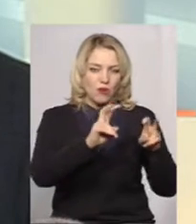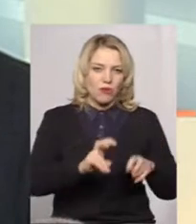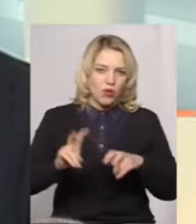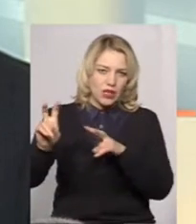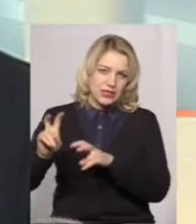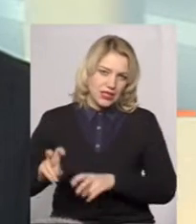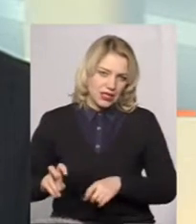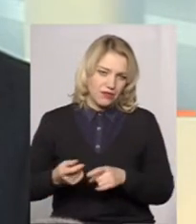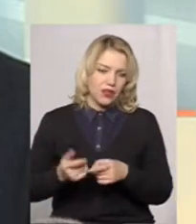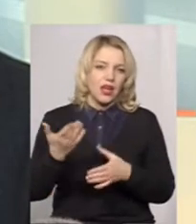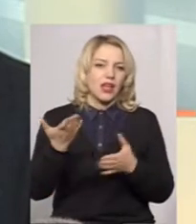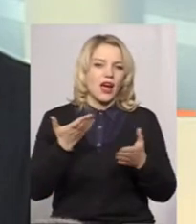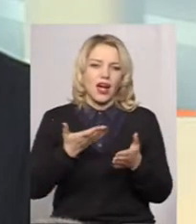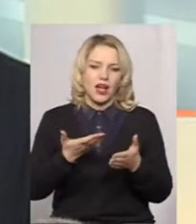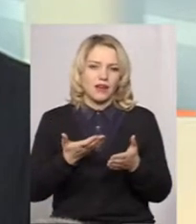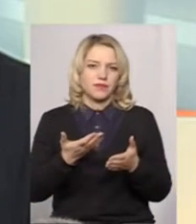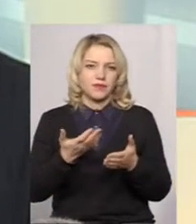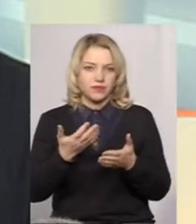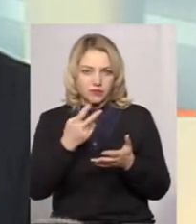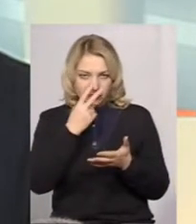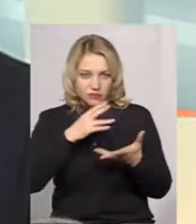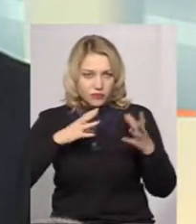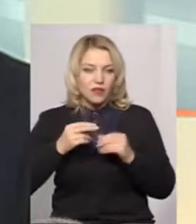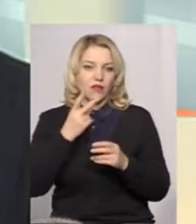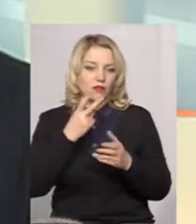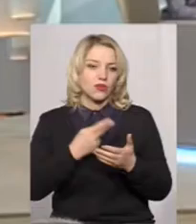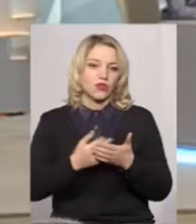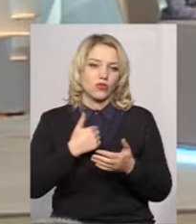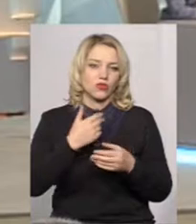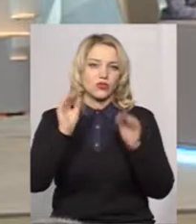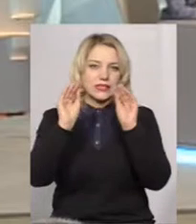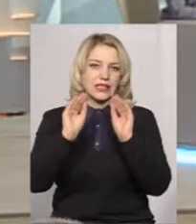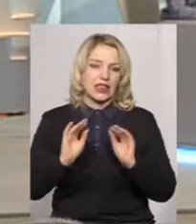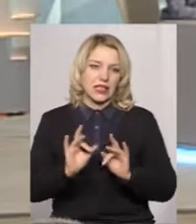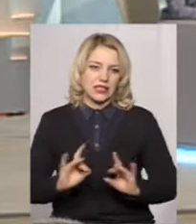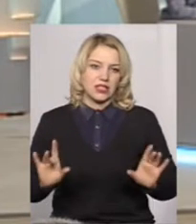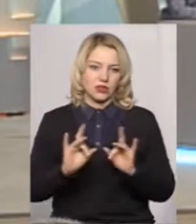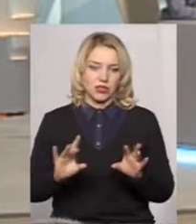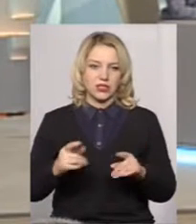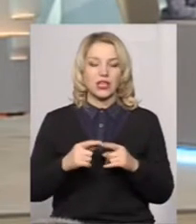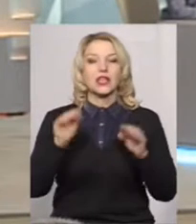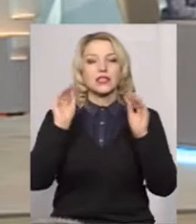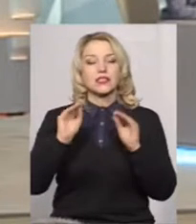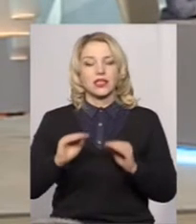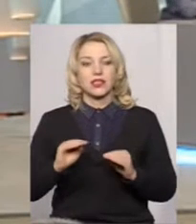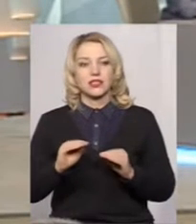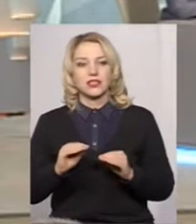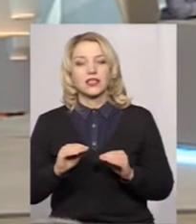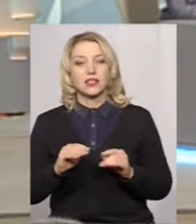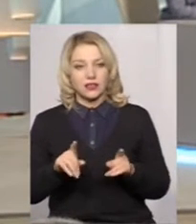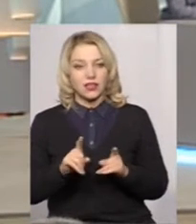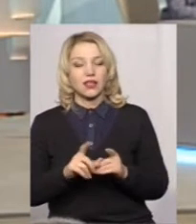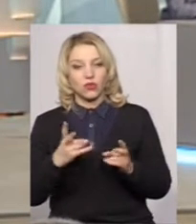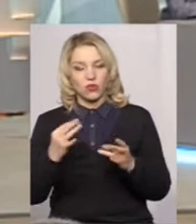Яка картина? Я би хотів привезти деякі статистичні дані. Статистика, річ така, але тут треба